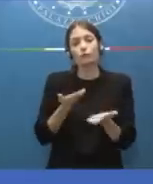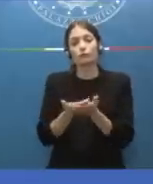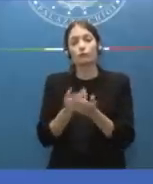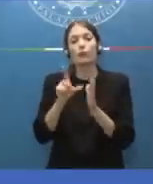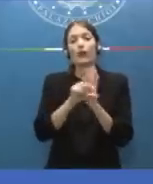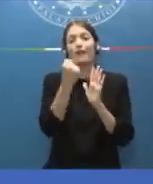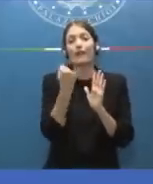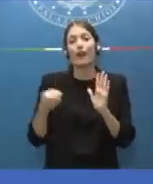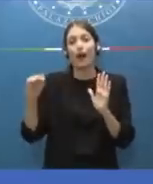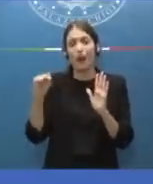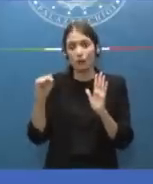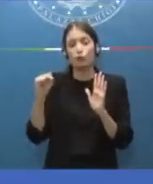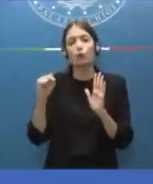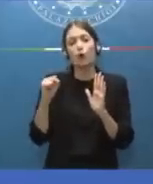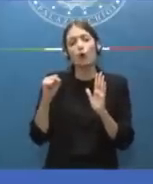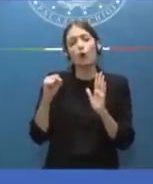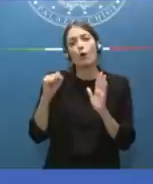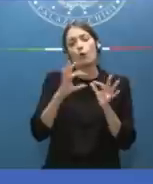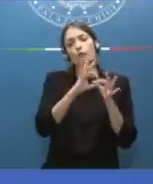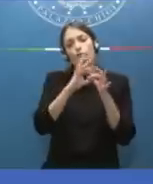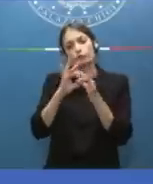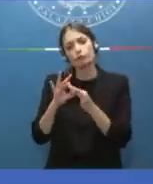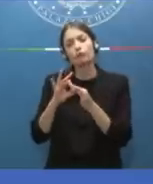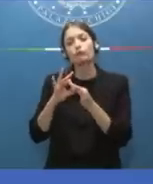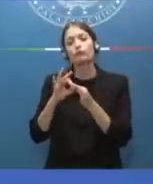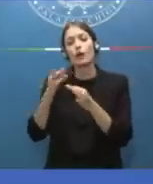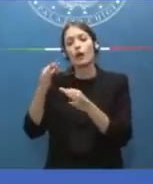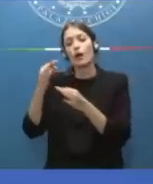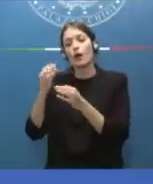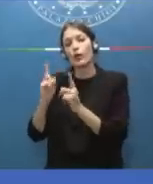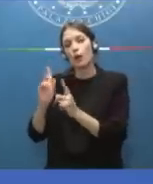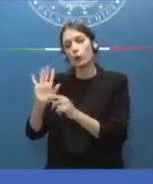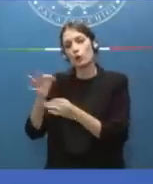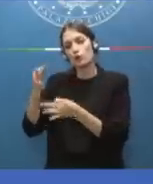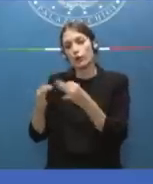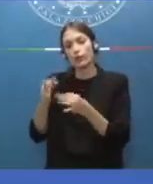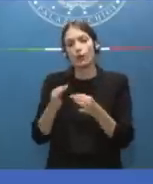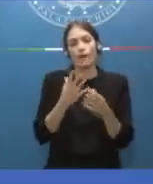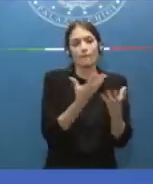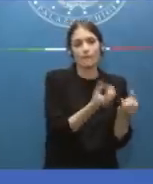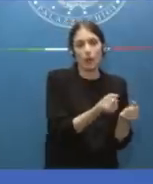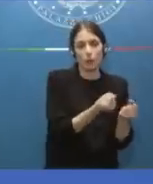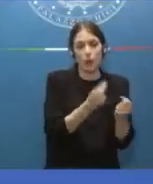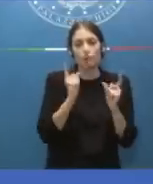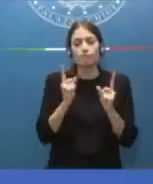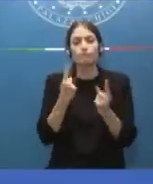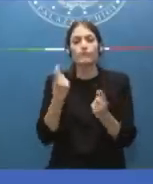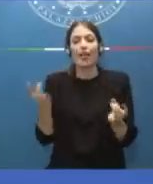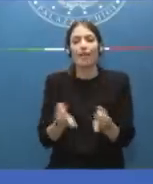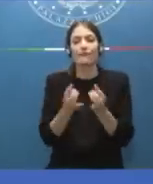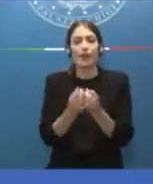che disse conto anche un po' della natura giuridica, un po' della natura proprio anche fattuale, degli eventi che si verificano